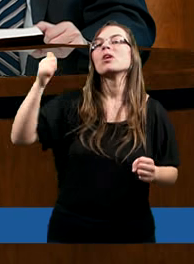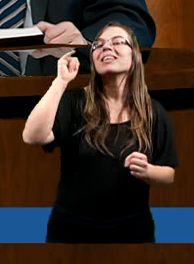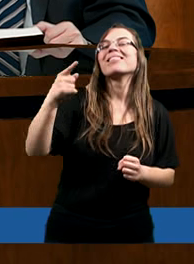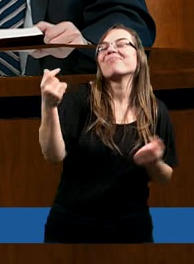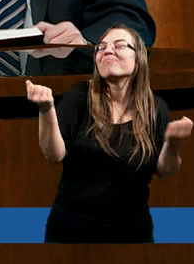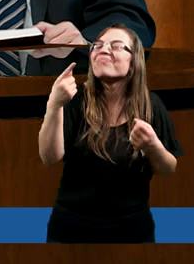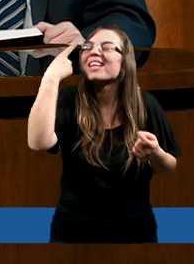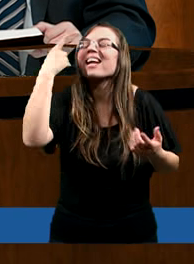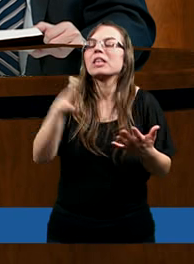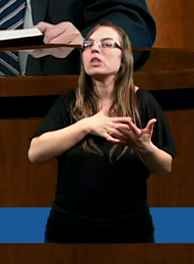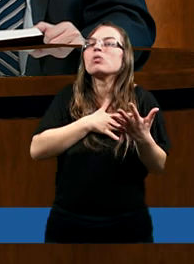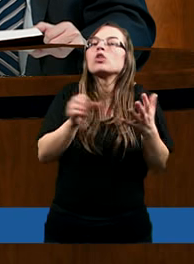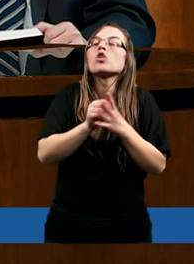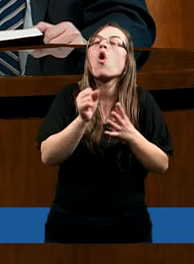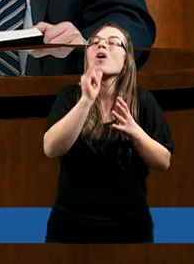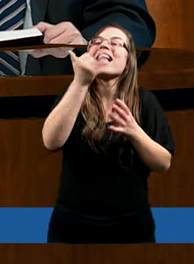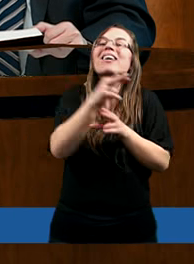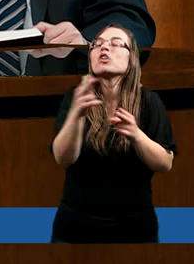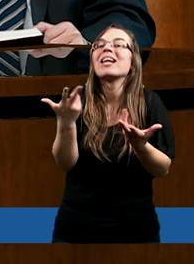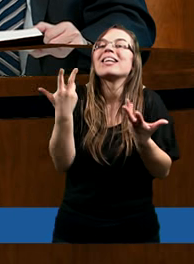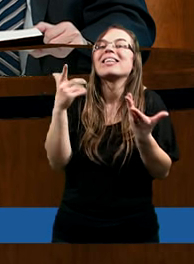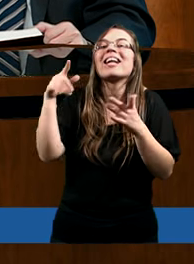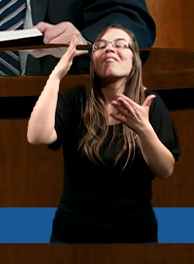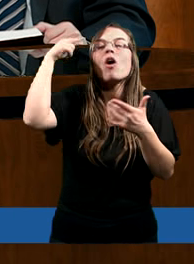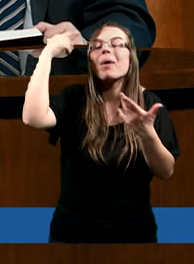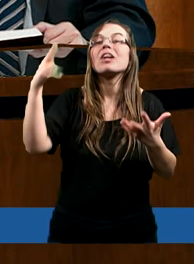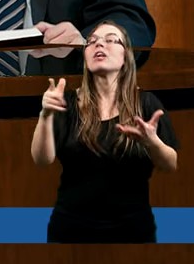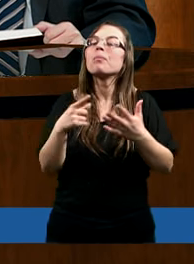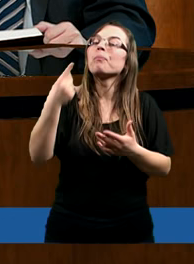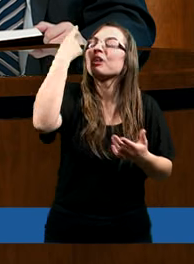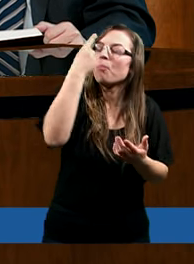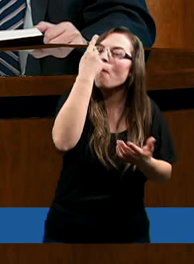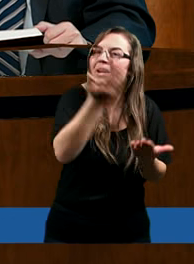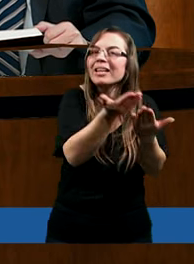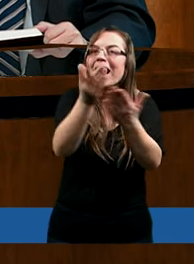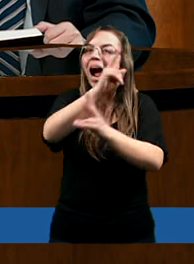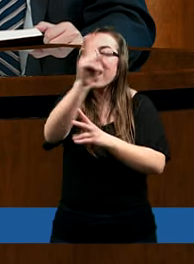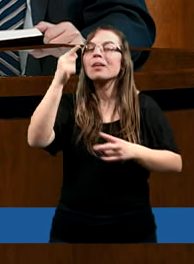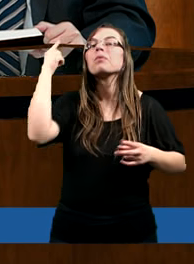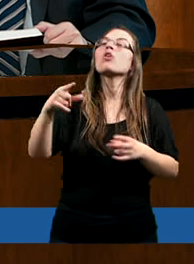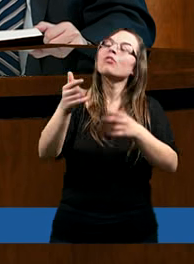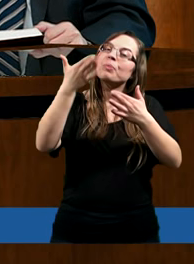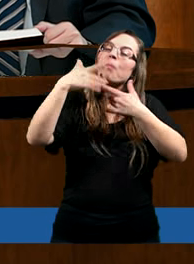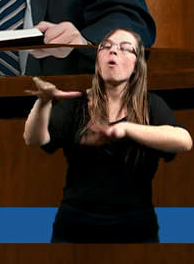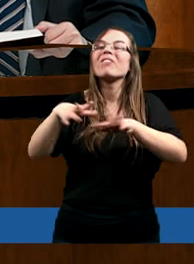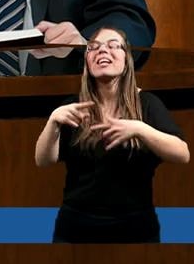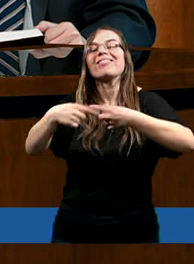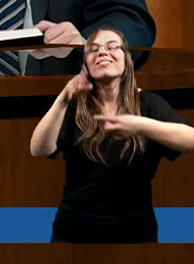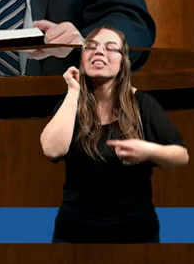i tęsknimy do czegoś nieznikomego, jakby przypomina, żeby przypadkiem w tej powszedniości